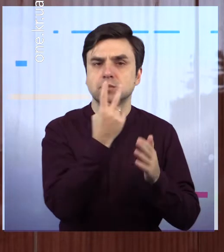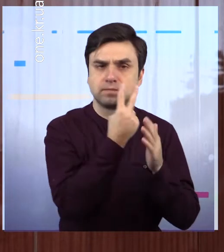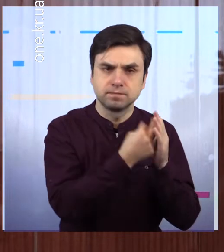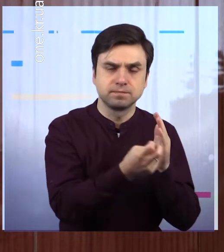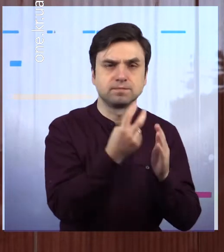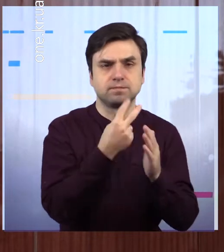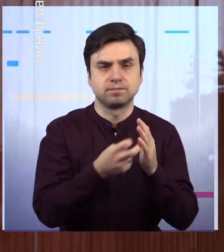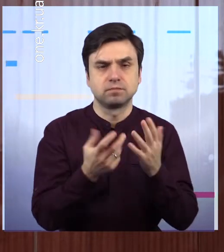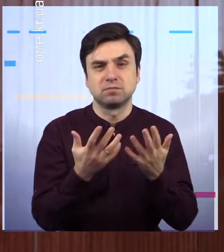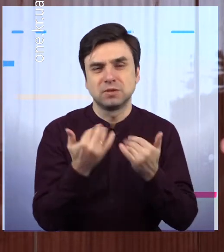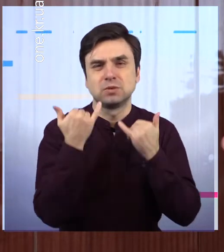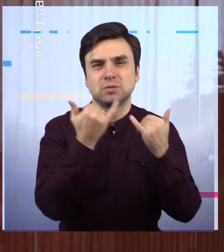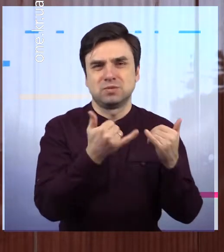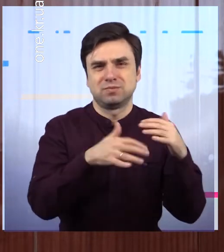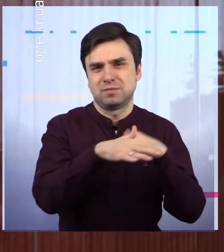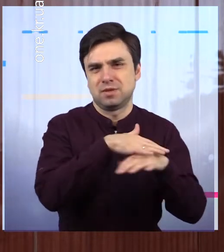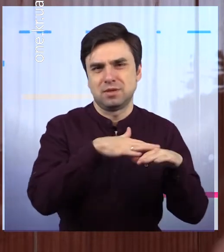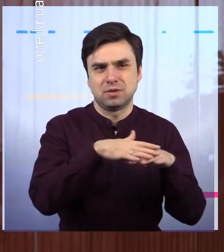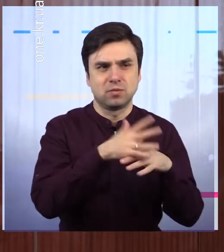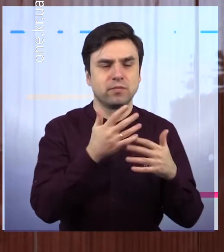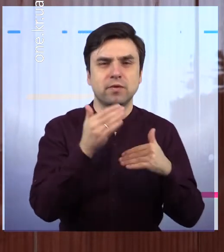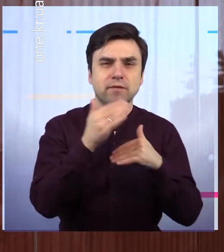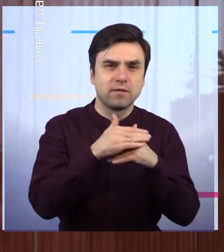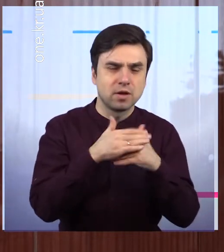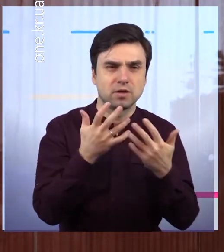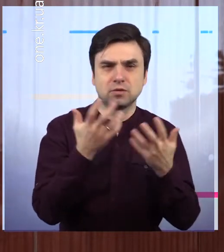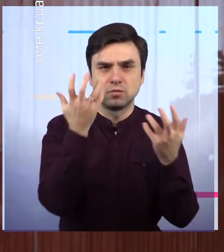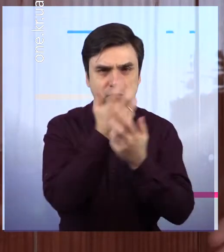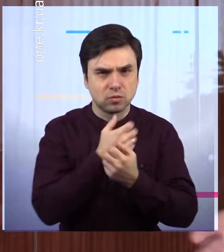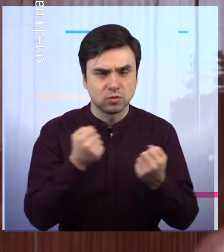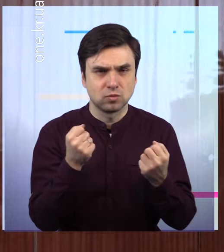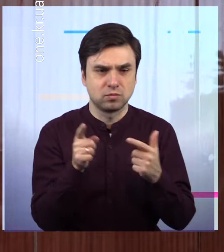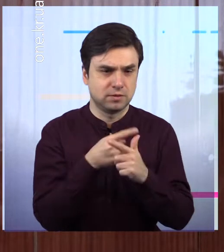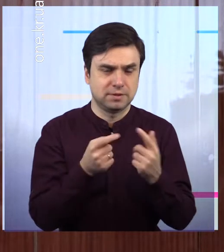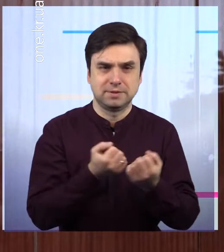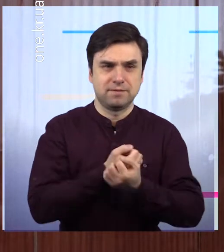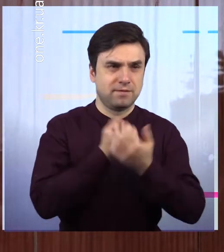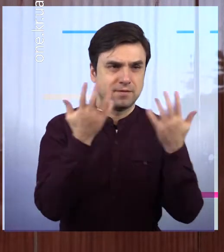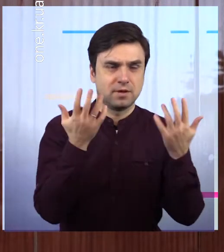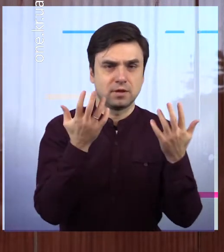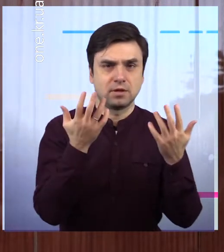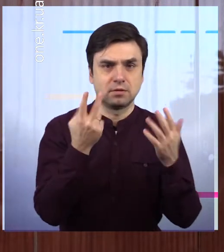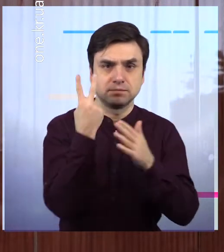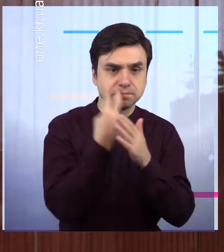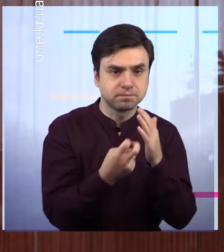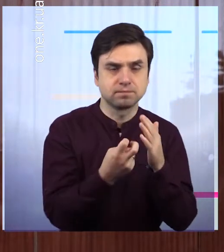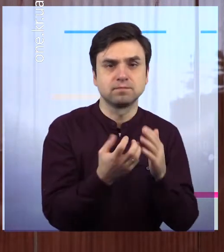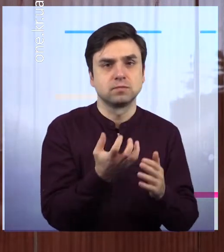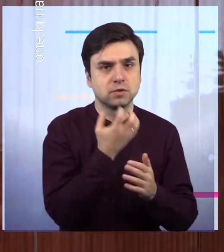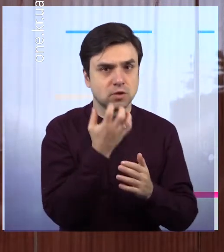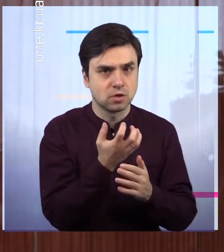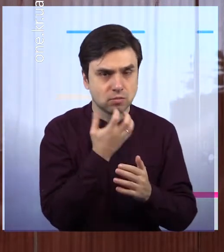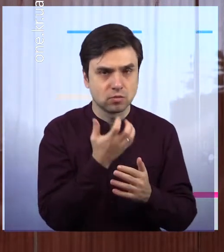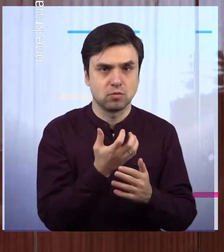мешканці мали можливість в вечірній, нічний час, а також в даний час, просто зігрітися, випити чашку чаю і